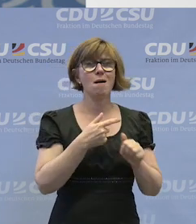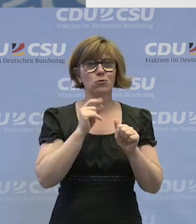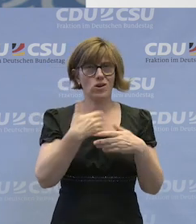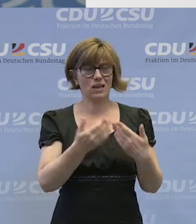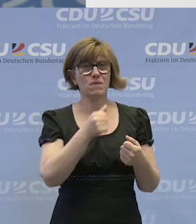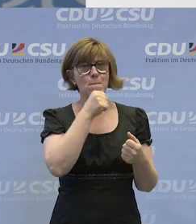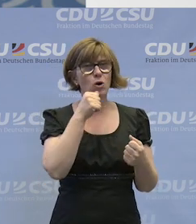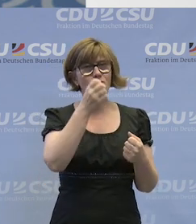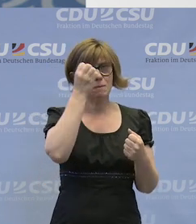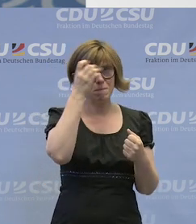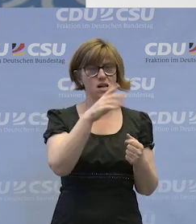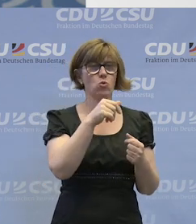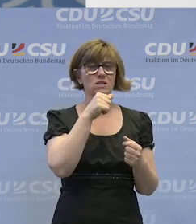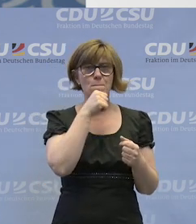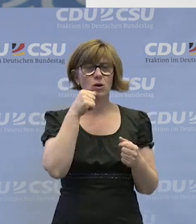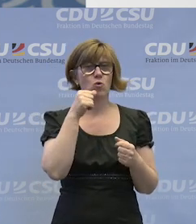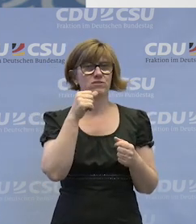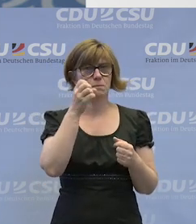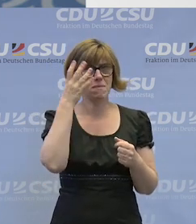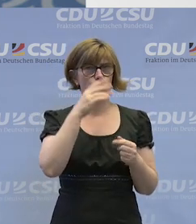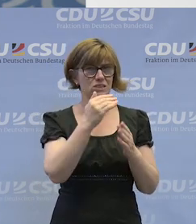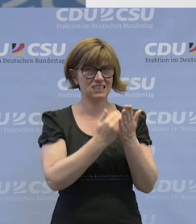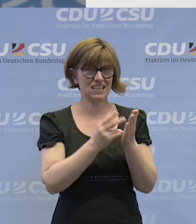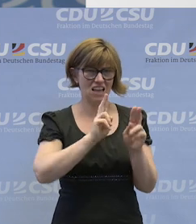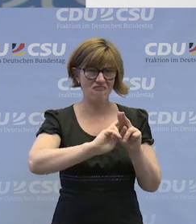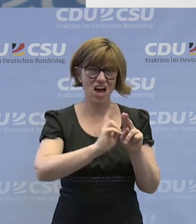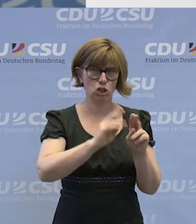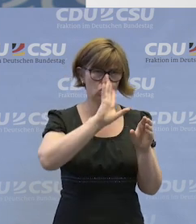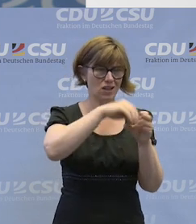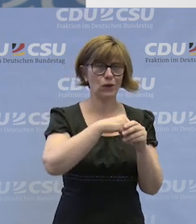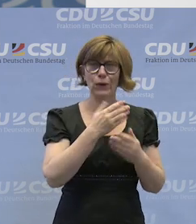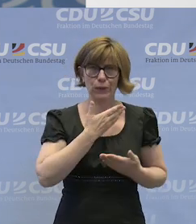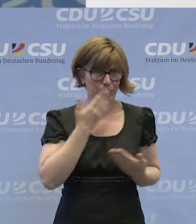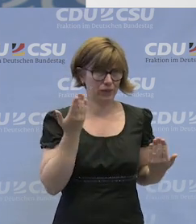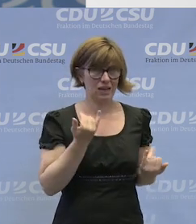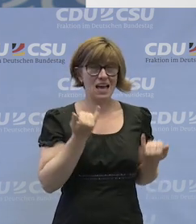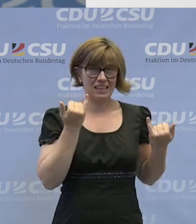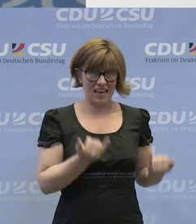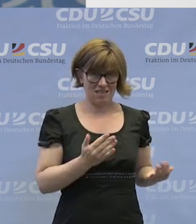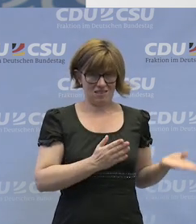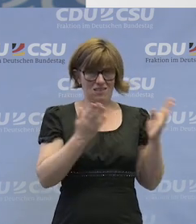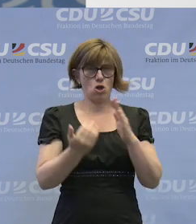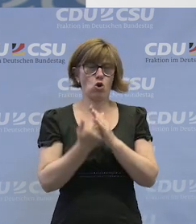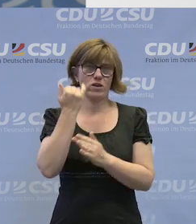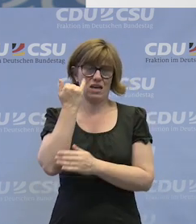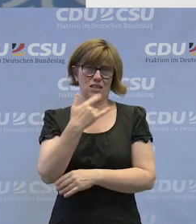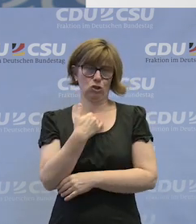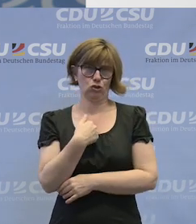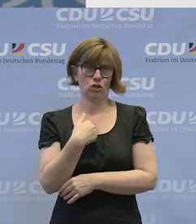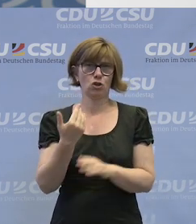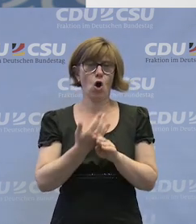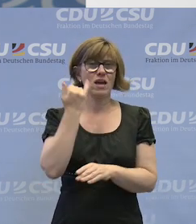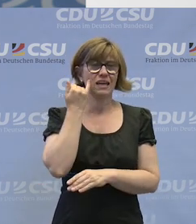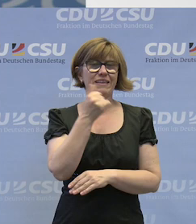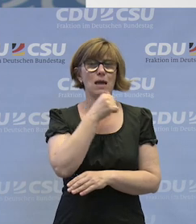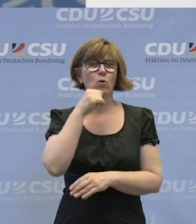auch Berufsbildung im Berufsbildungsgesetz in der Werkstatt nicht in der Form. Jetzt haben wir eine neue Idee. Wir haben die Idee, dass